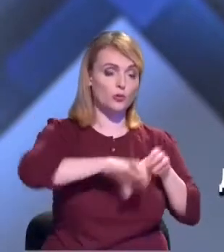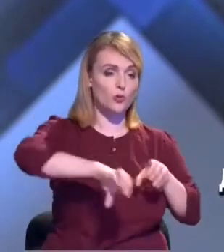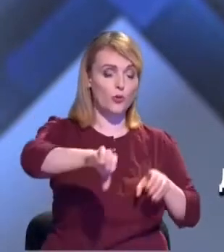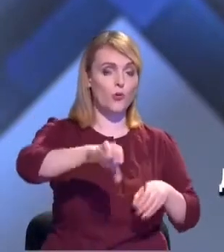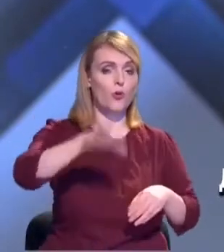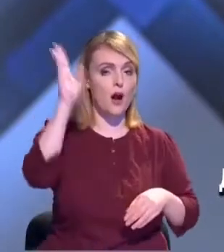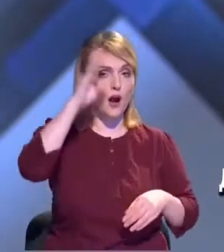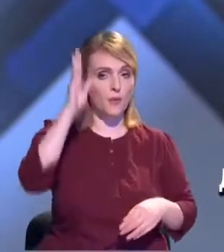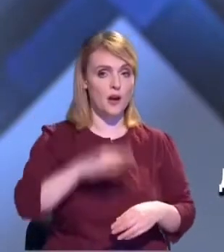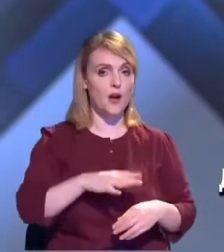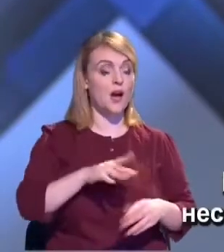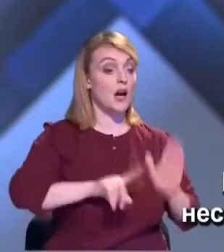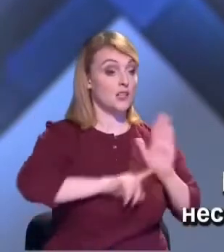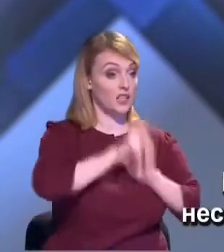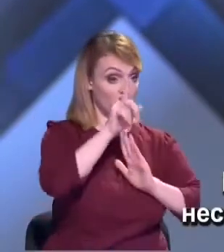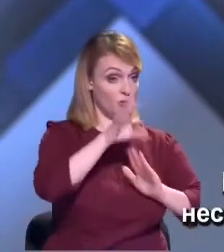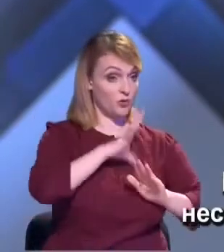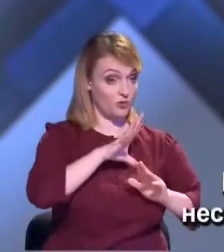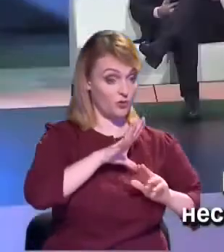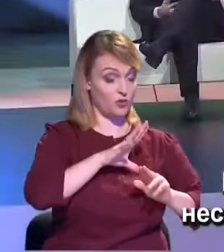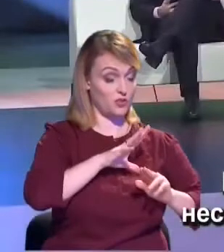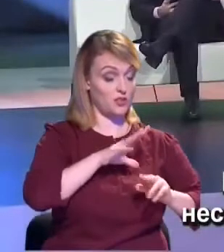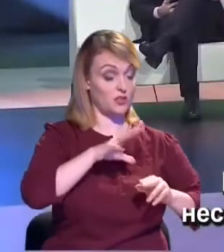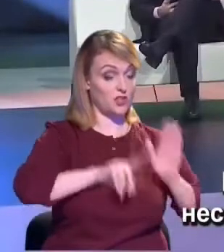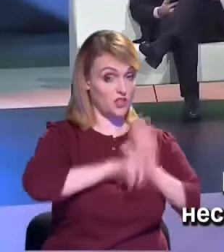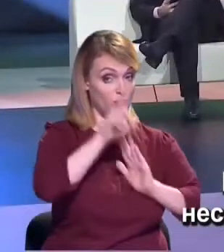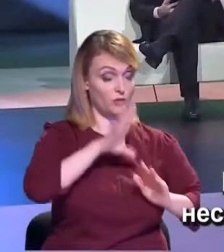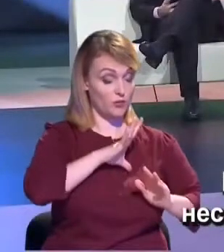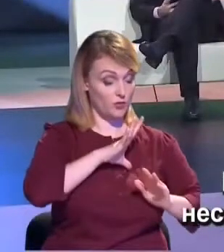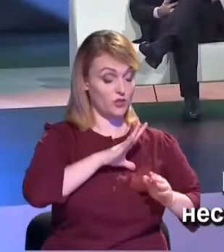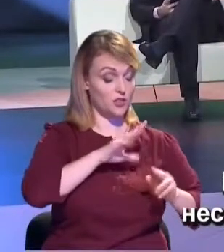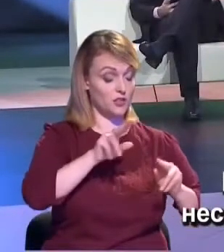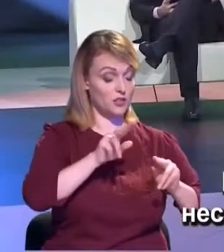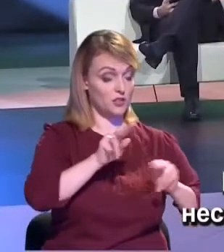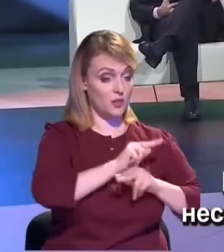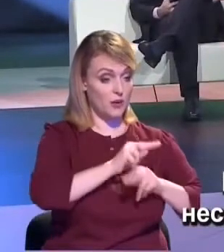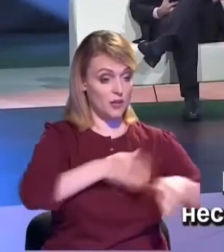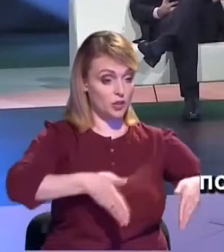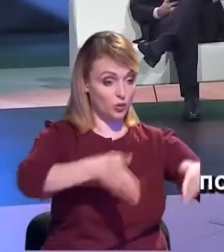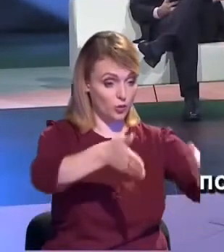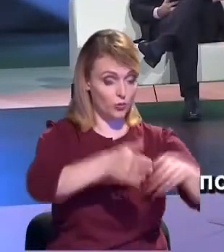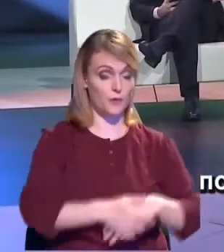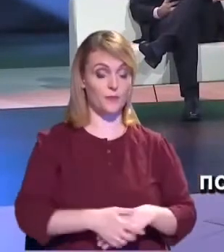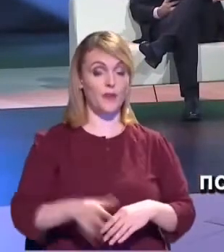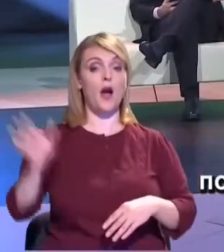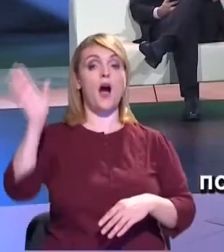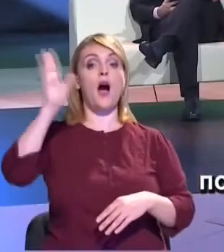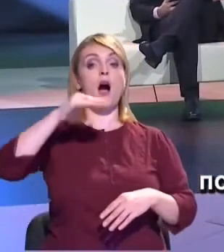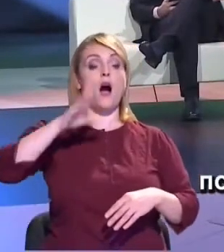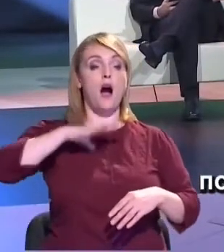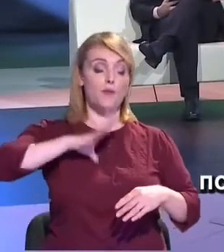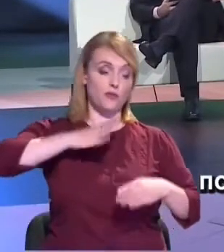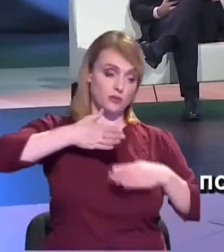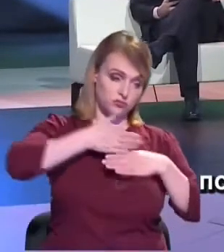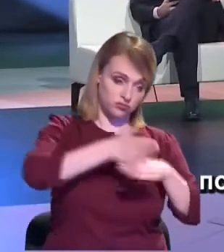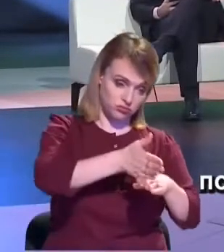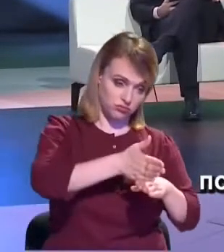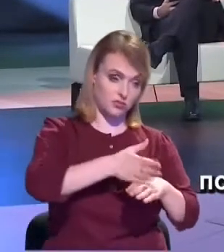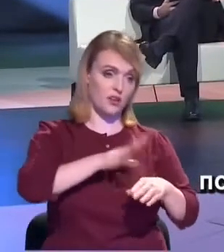făcut ceva drumuri, după aceasta merg săpăturile de apeduct, în câțiva ani arăși să fac drumuri și iarăși o să